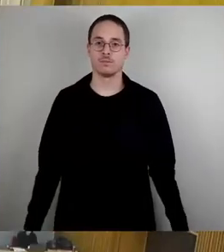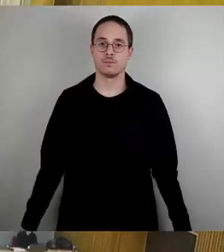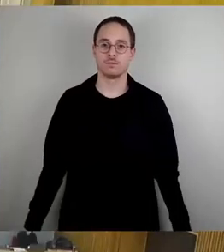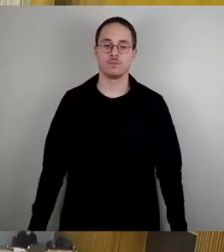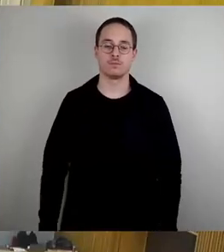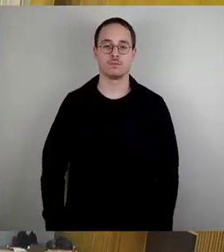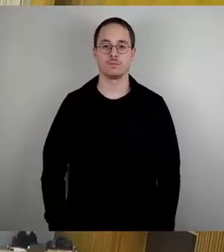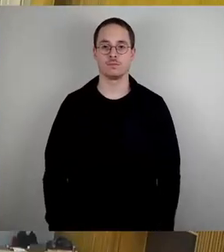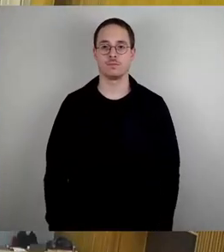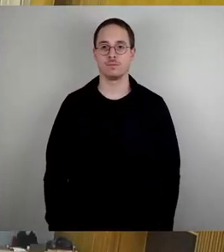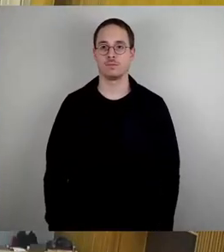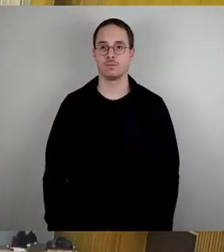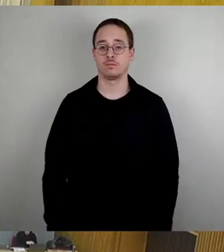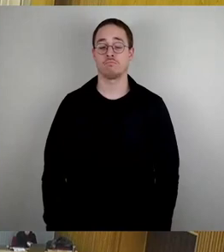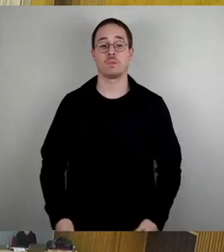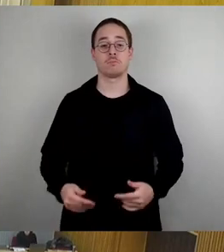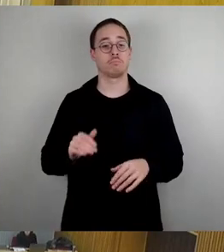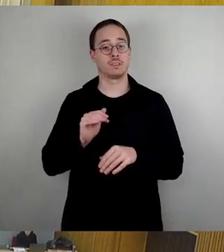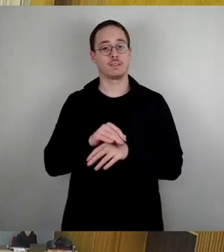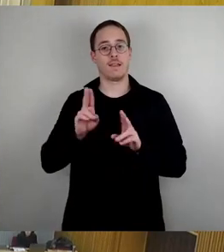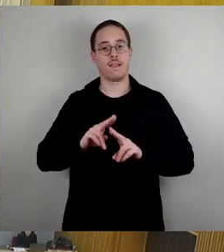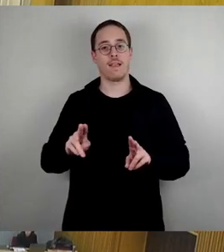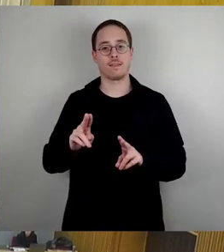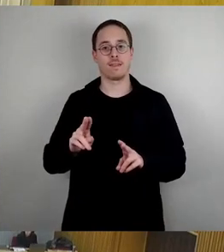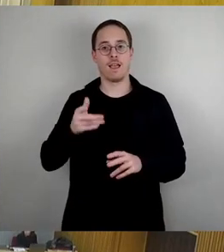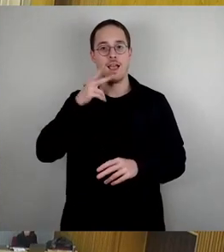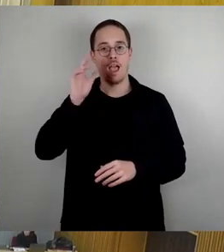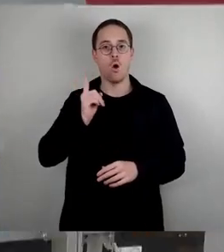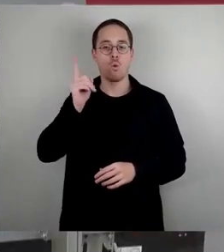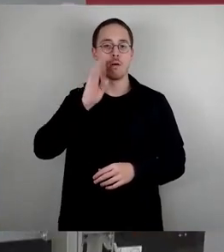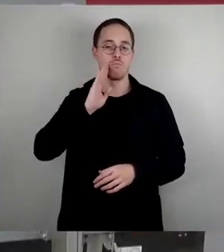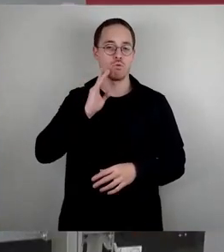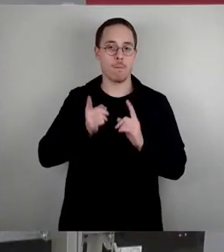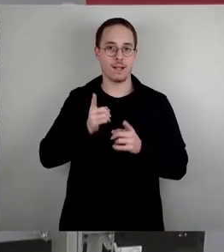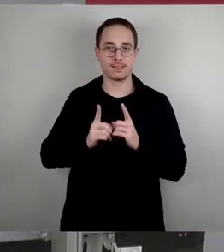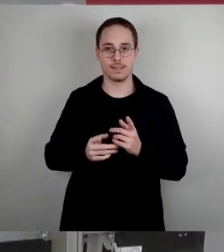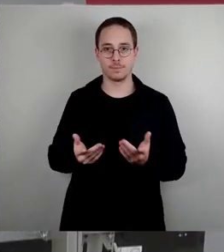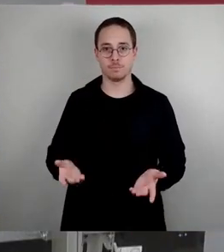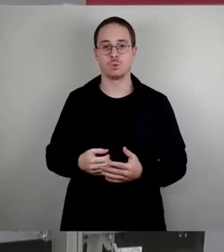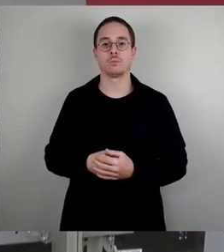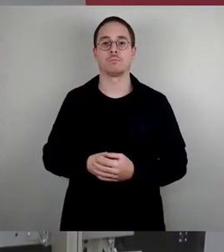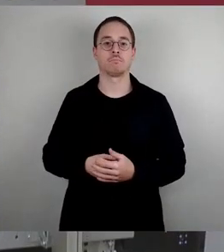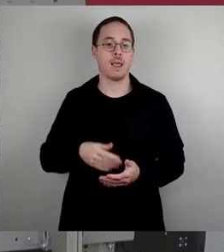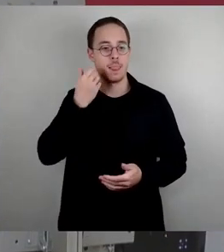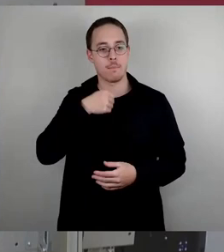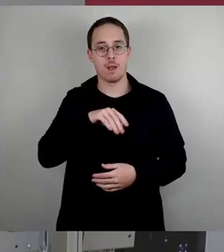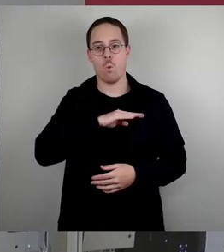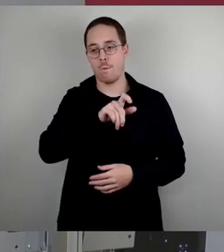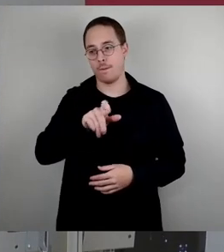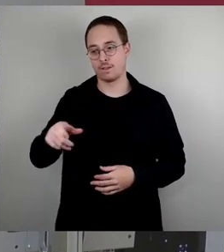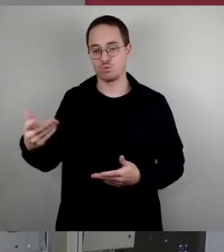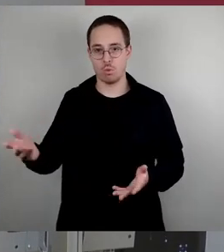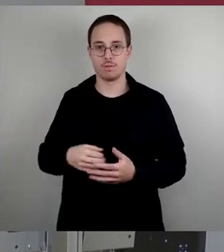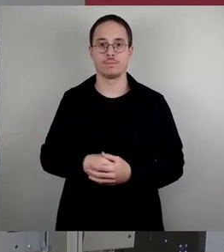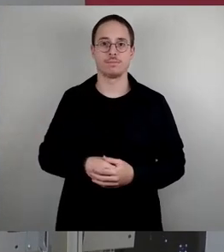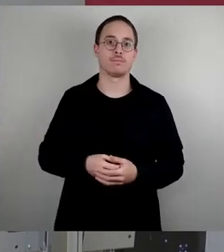Sehr geehrter Herr Oberbürgermeister, werte Kolleginnen und Kollegen, auf den Wortbeitrag gehe ich hier nicht weiter ein. Betreutes Denken können Sie in Ihren